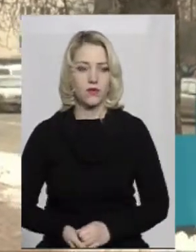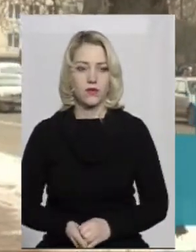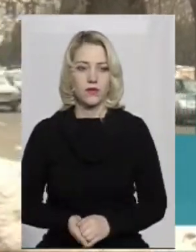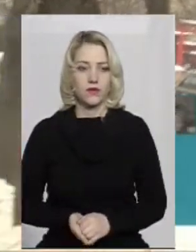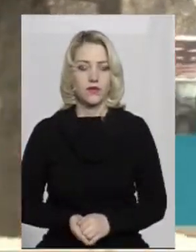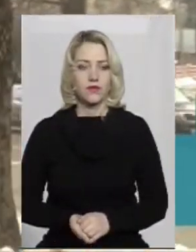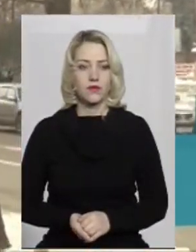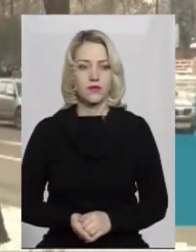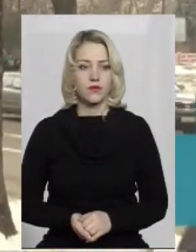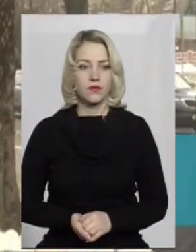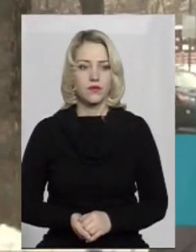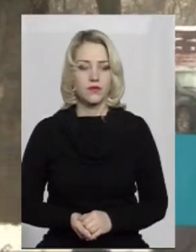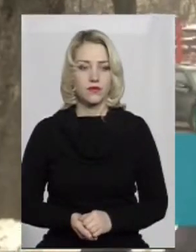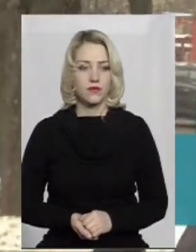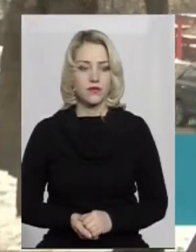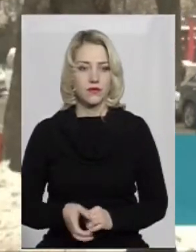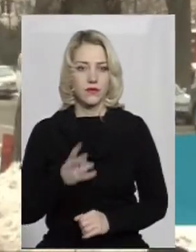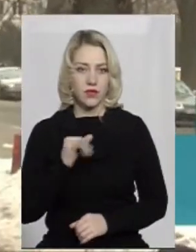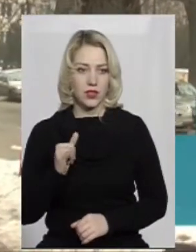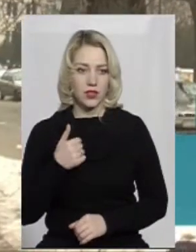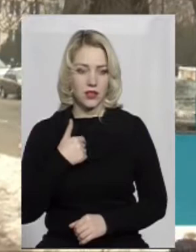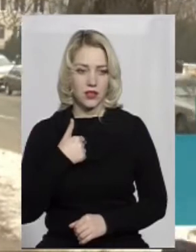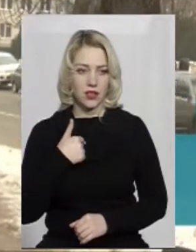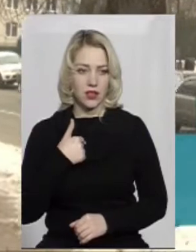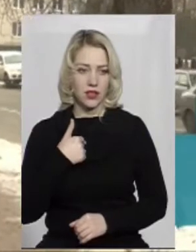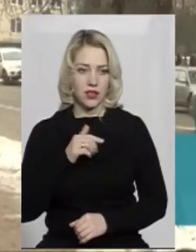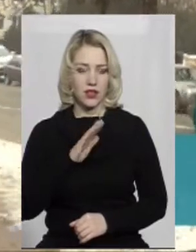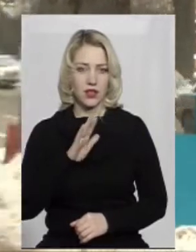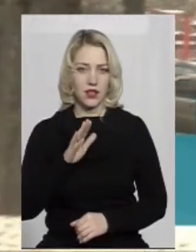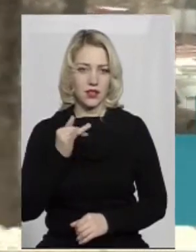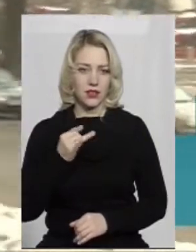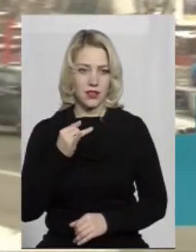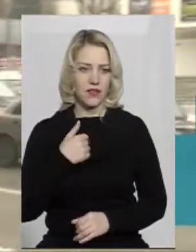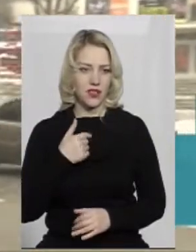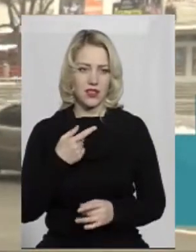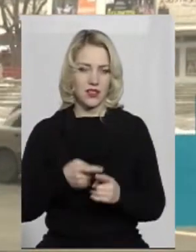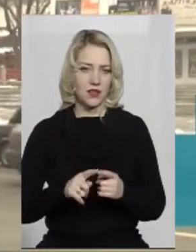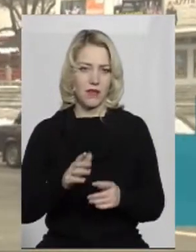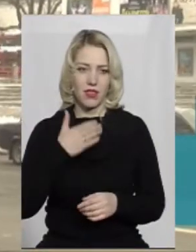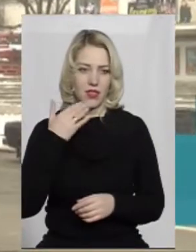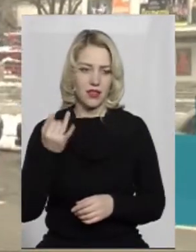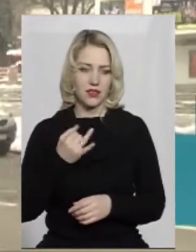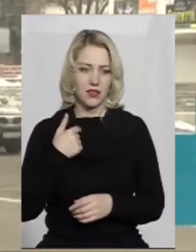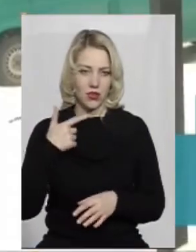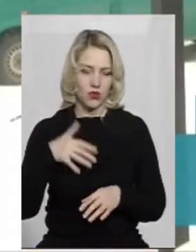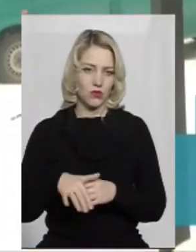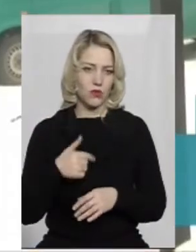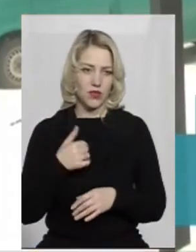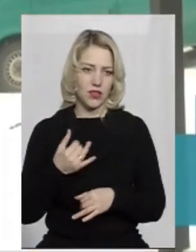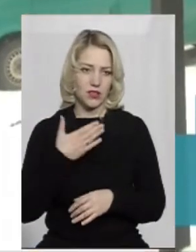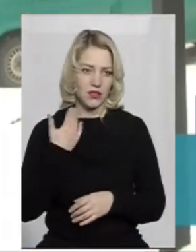Не знаєте? Ні. Я не цікав, я розумію, але я цим не цікавлюся. Як би, то мені воно таке.